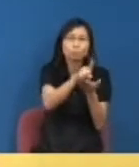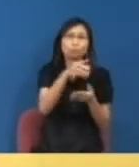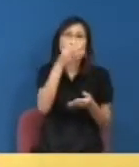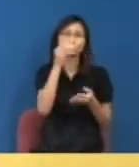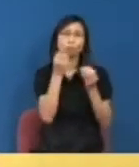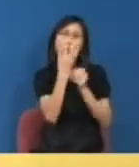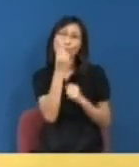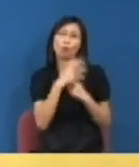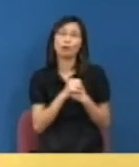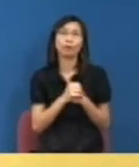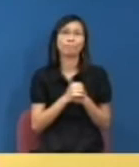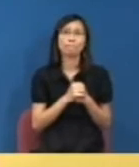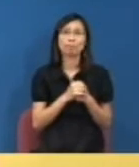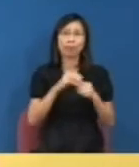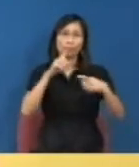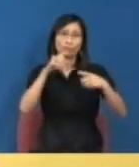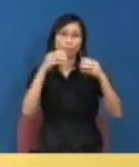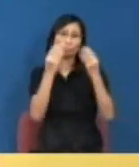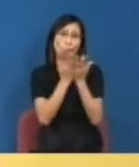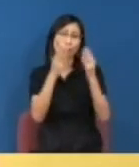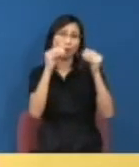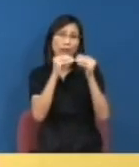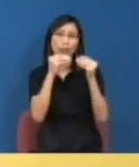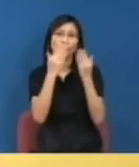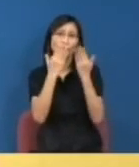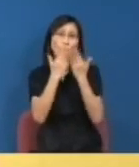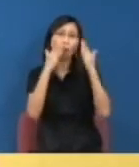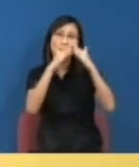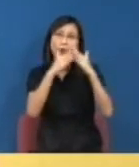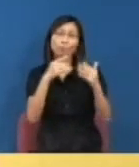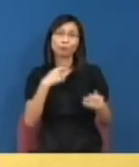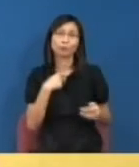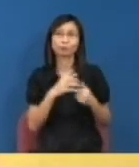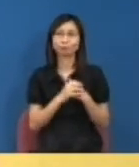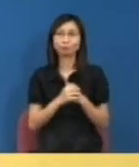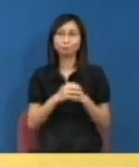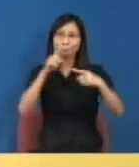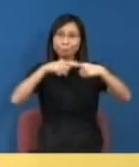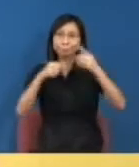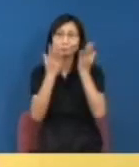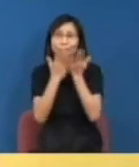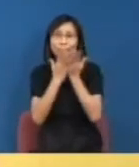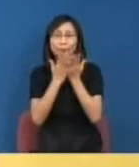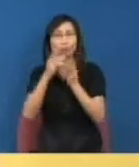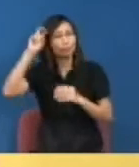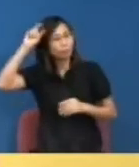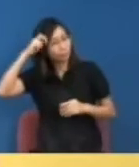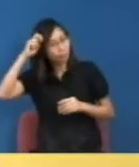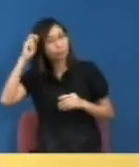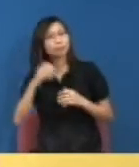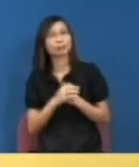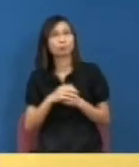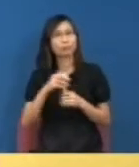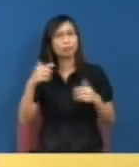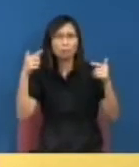任時此故世所必然然在大學則不然大學者是研究高深學